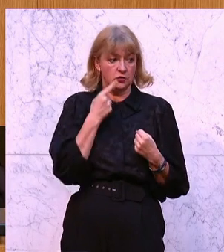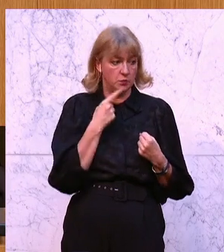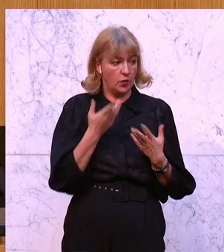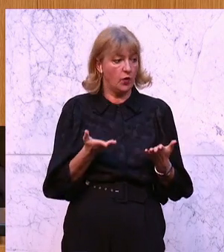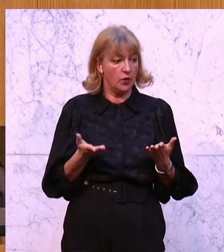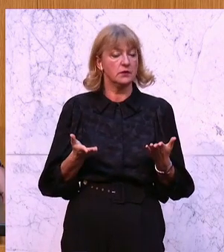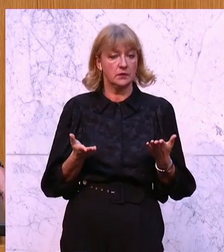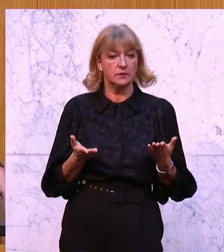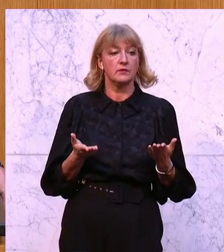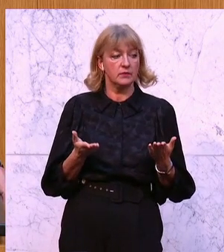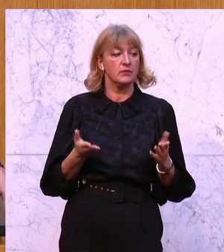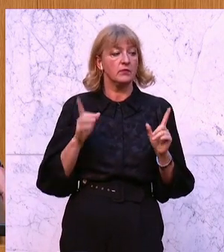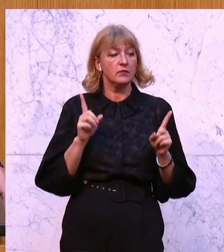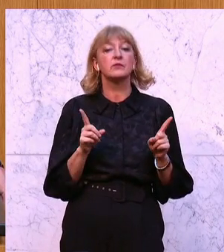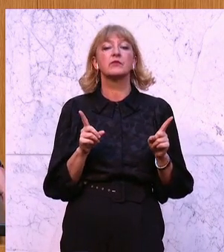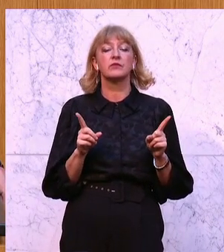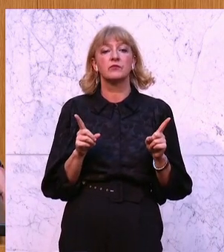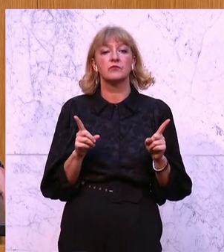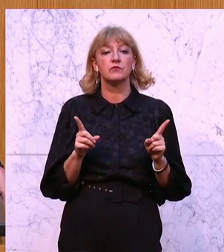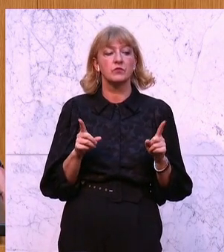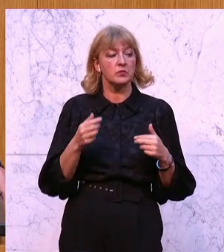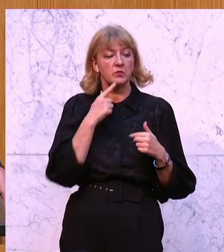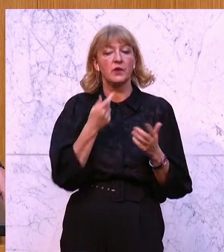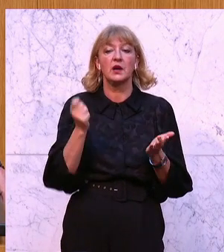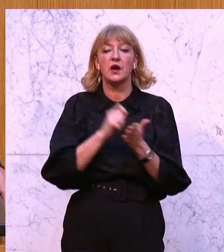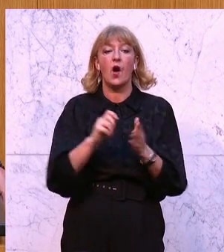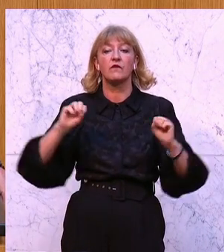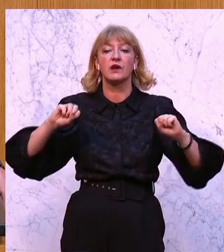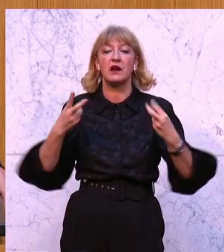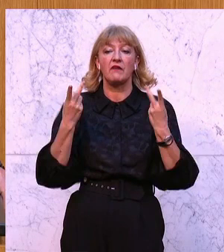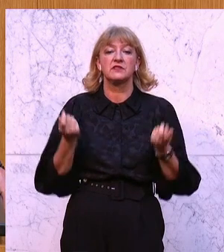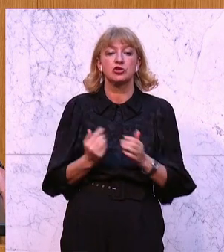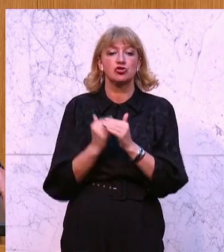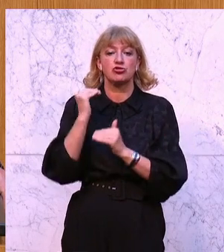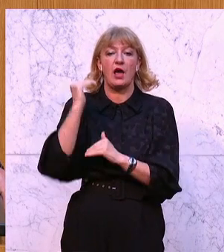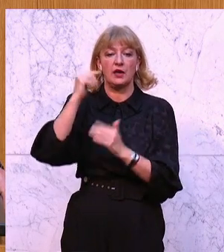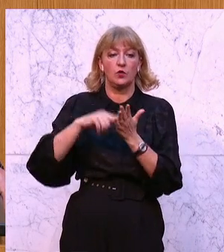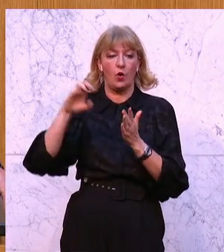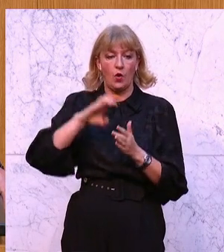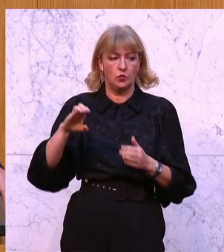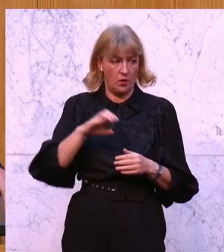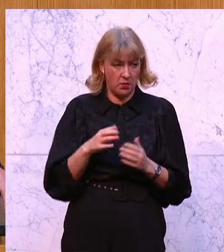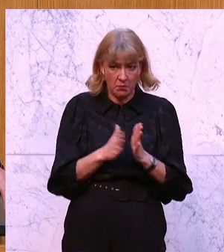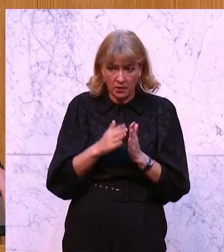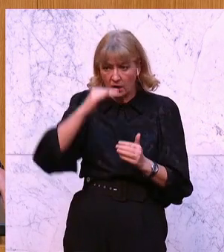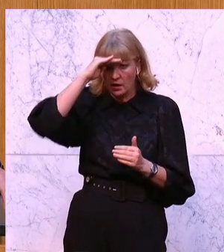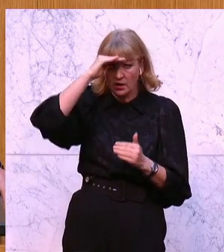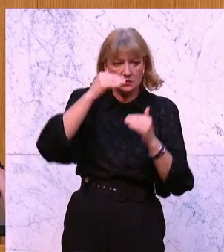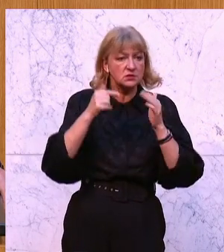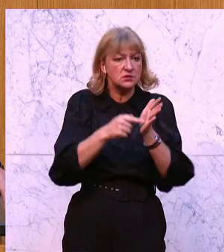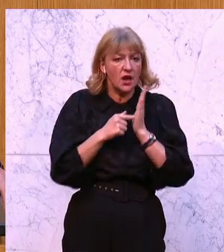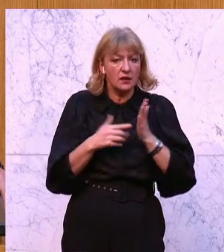geritten hat, aber wir hören dann immer wieder Kaufkraftsteigerungen in Europa. Ja, zeigen Sie mir die Bitte, Kolleginnen